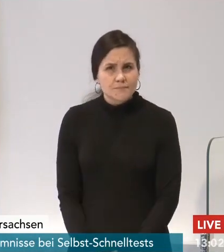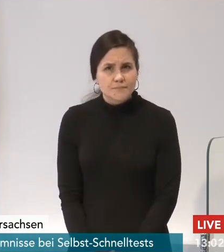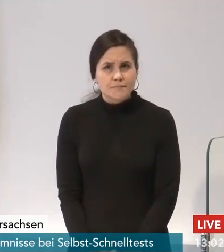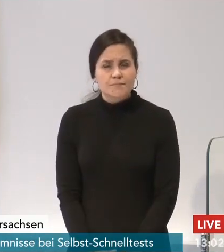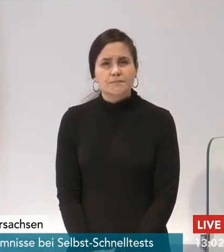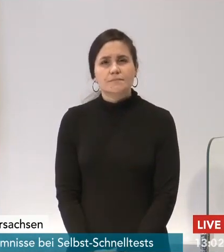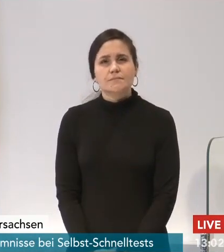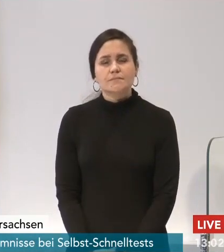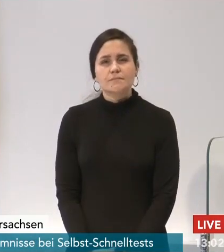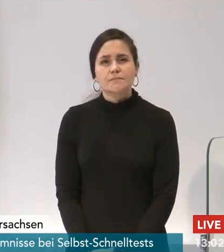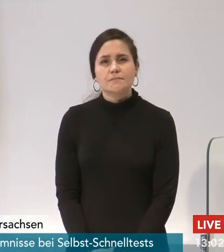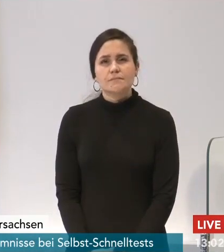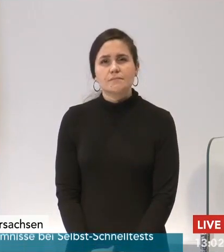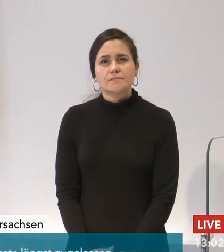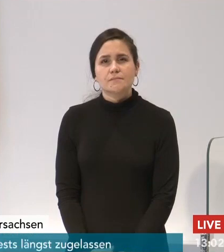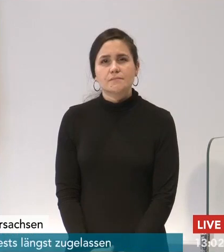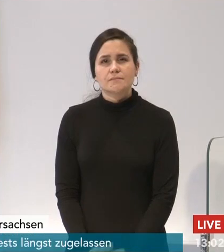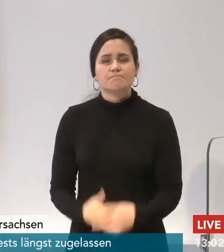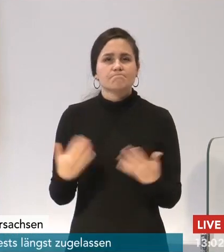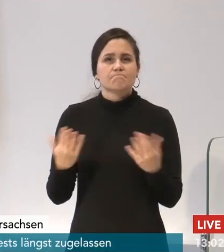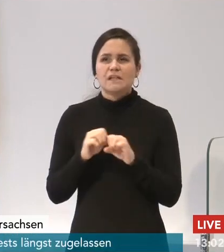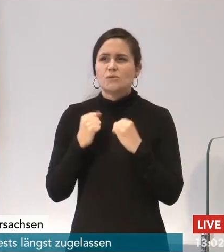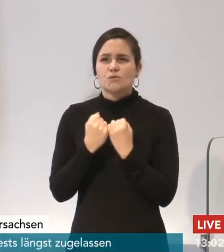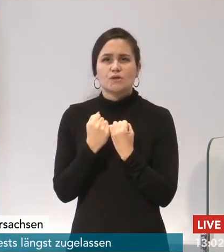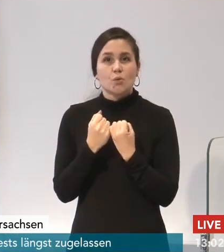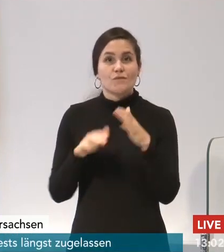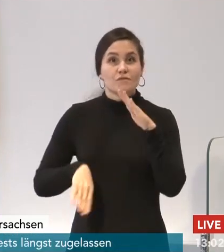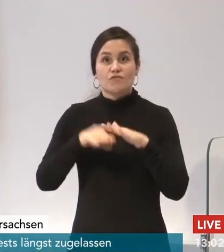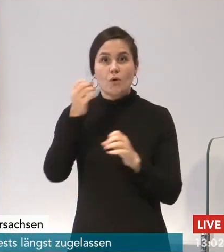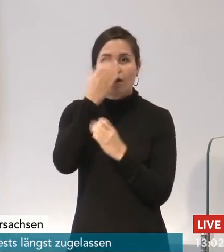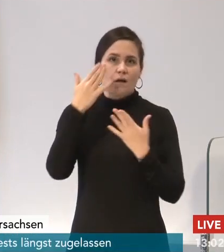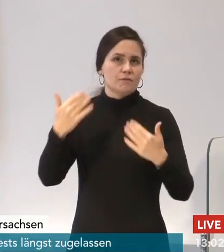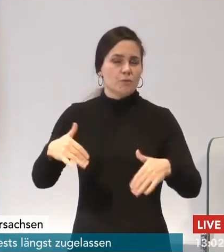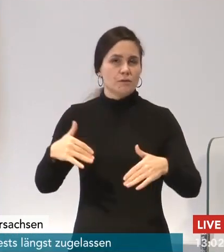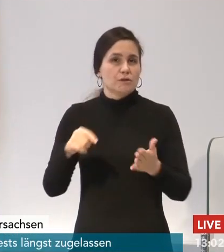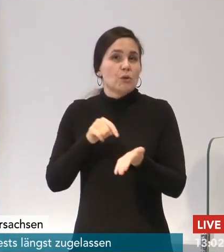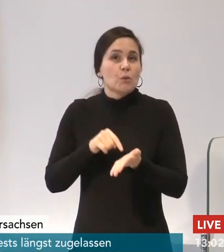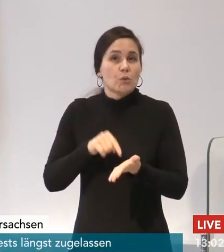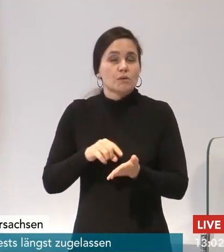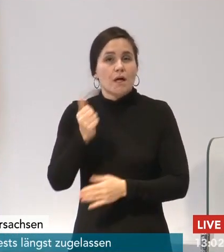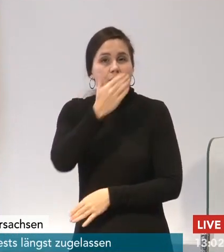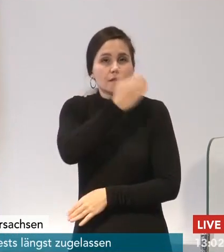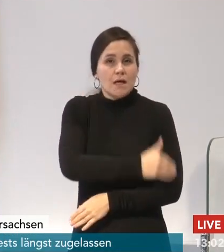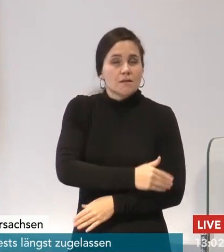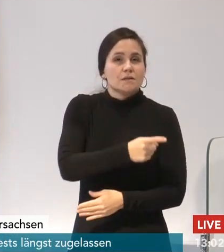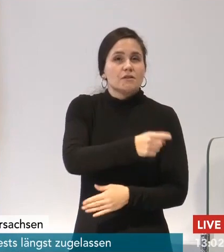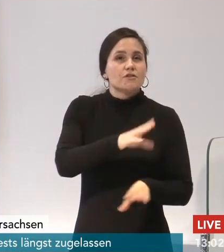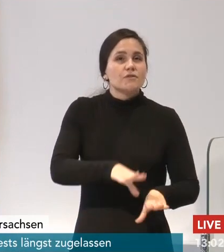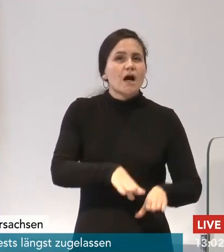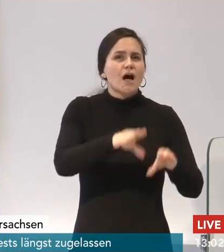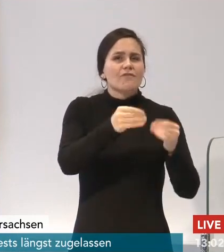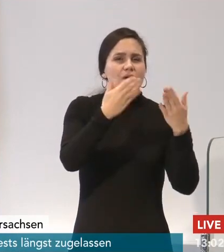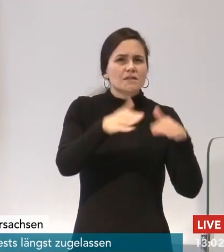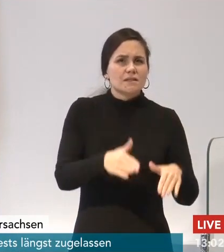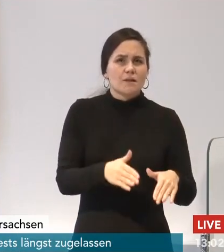in einem etwas ungewissen Zustand. Auf der einen Seite haben wir seit Anfang Dezember einen harten Lockdown. Die